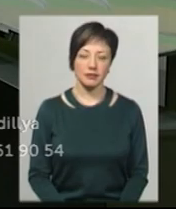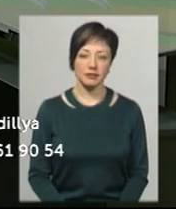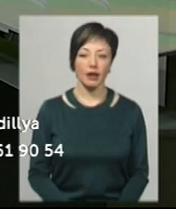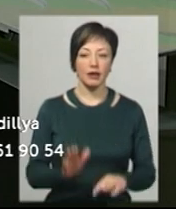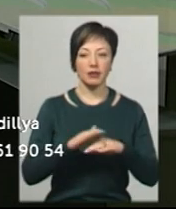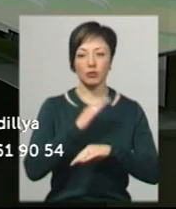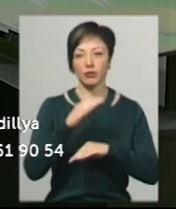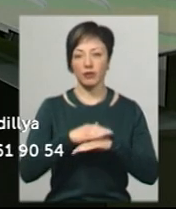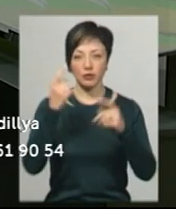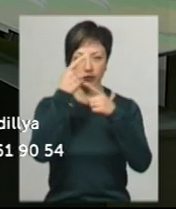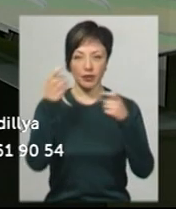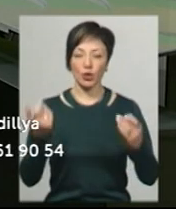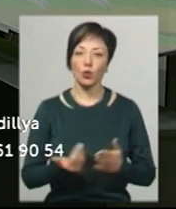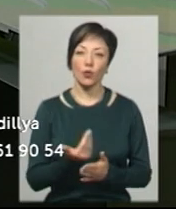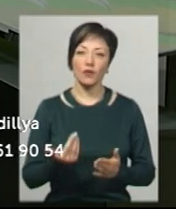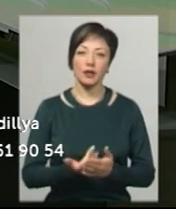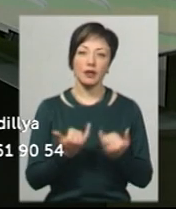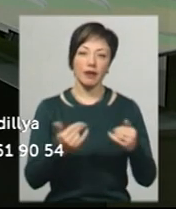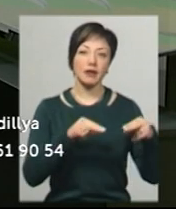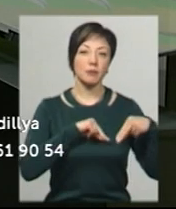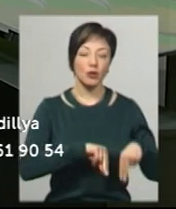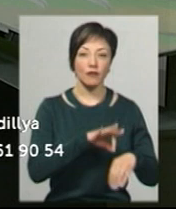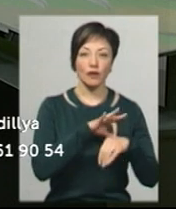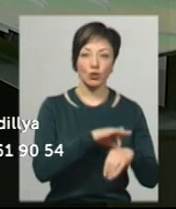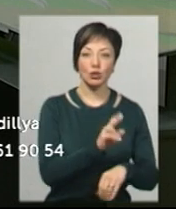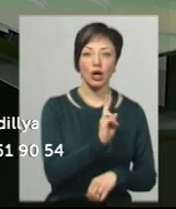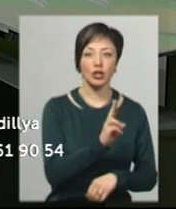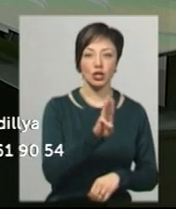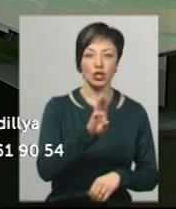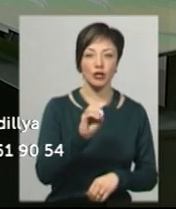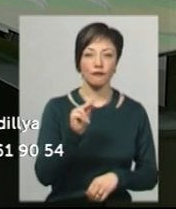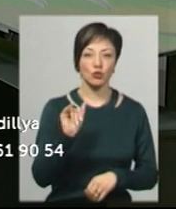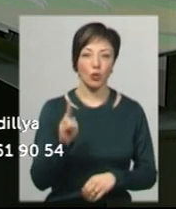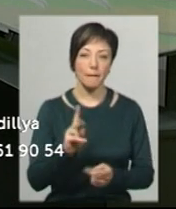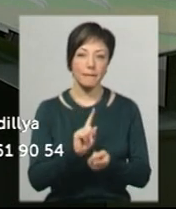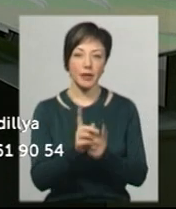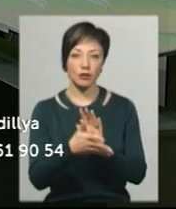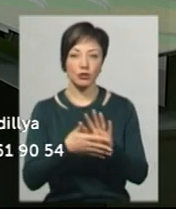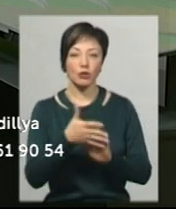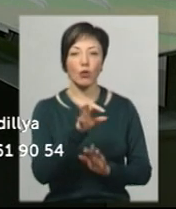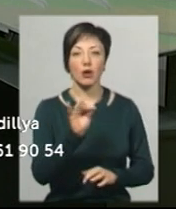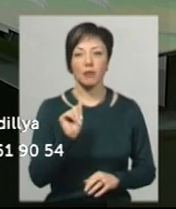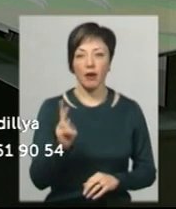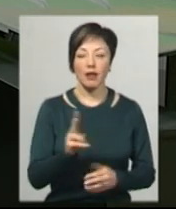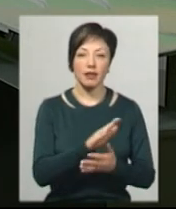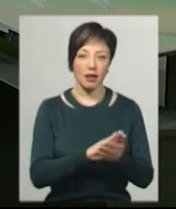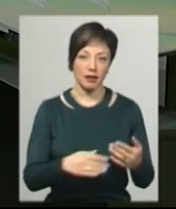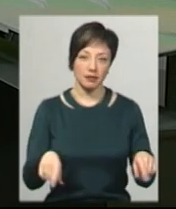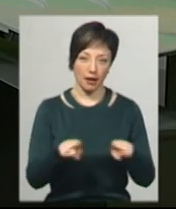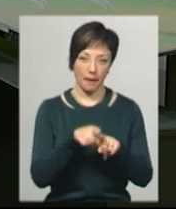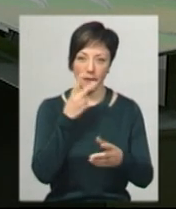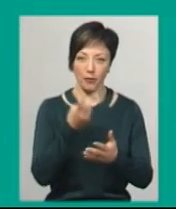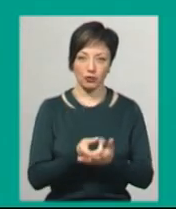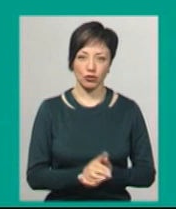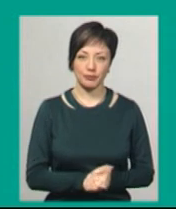Доброго вечора, ефірі інформаційний випуск. Для вас у студії працює ведуча Катерина Шевчук, на жест умову перекладає Ольга Рибак. Далі ви побачите.